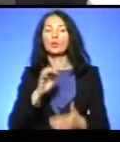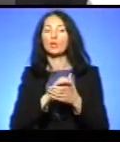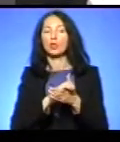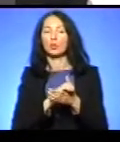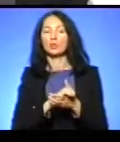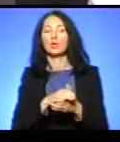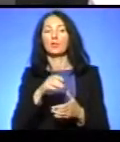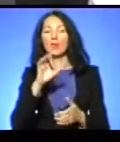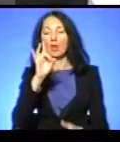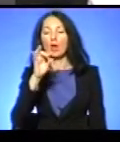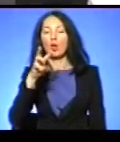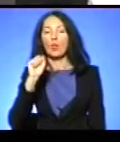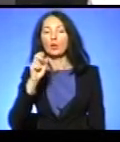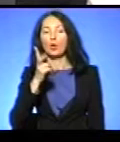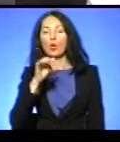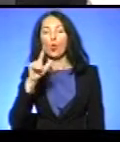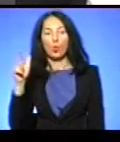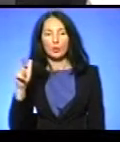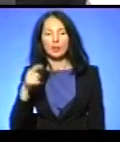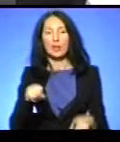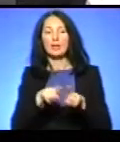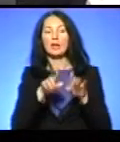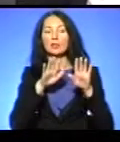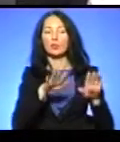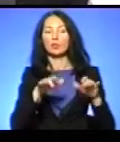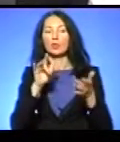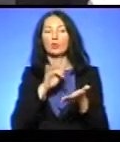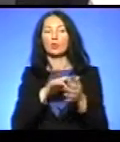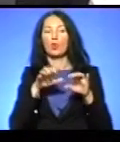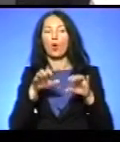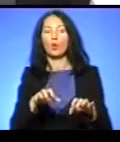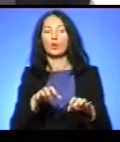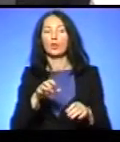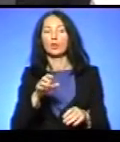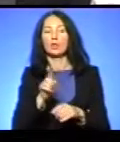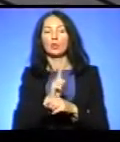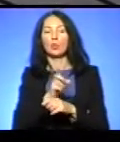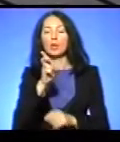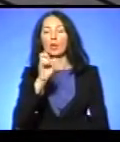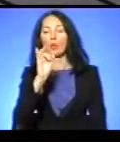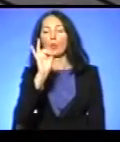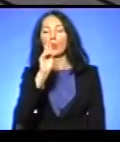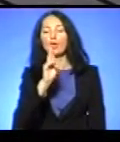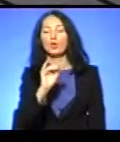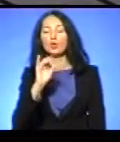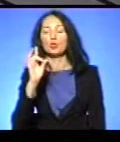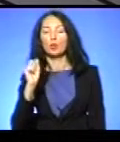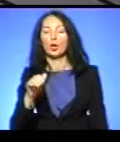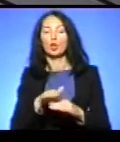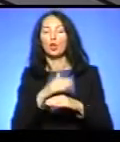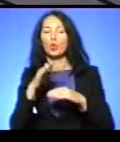мозку» Роман Куц. Доброго вечора. Та заступник міського голови Тернополя Леонід Пицюра. Доброго вечора. Ну, власне,